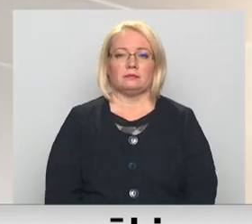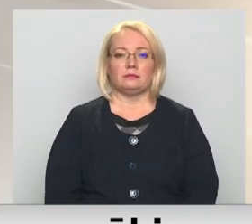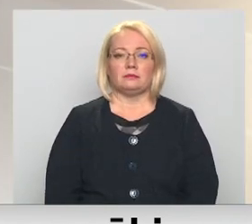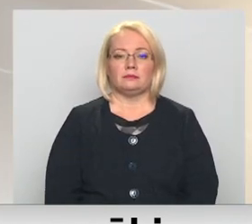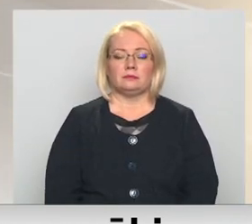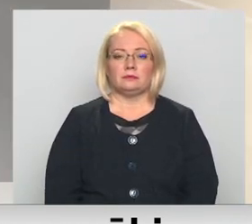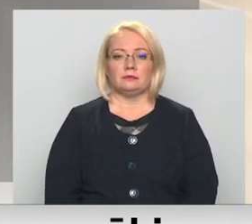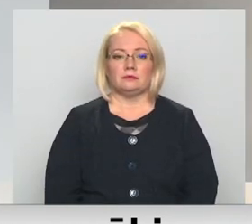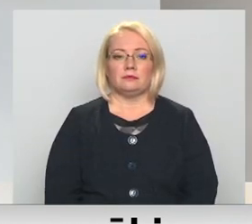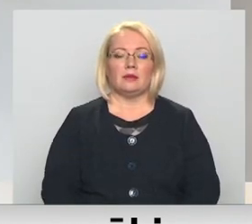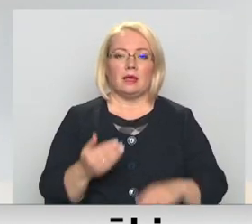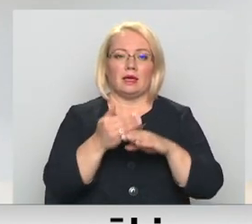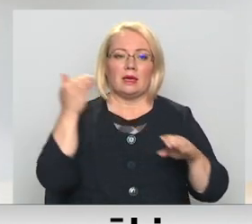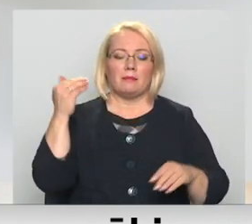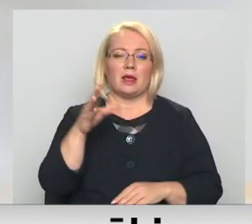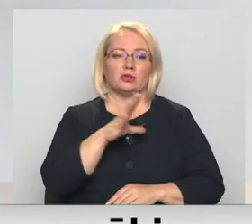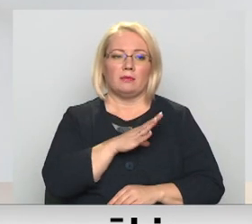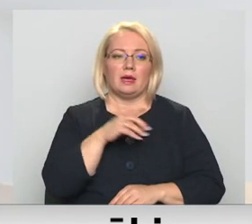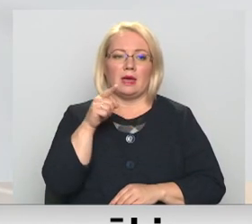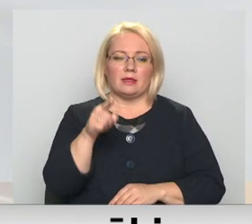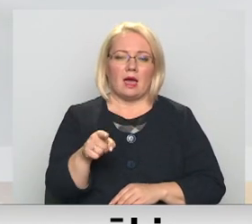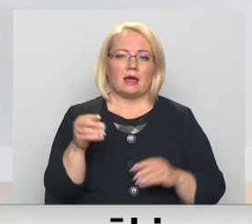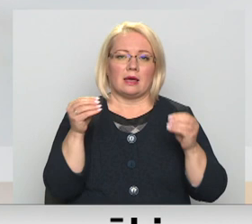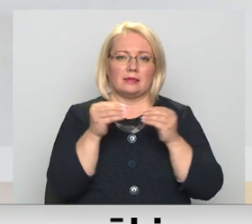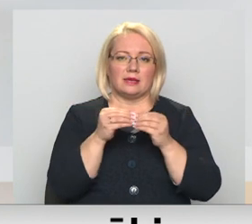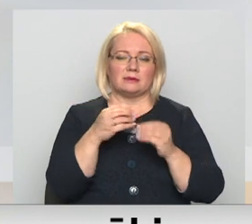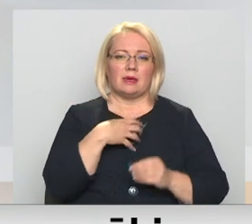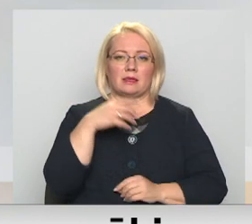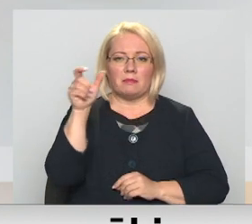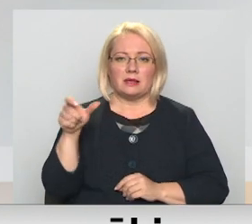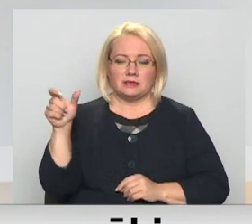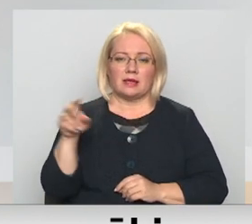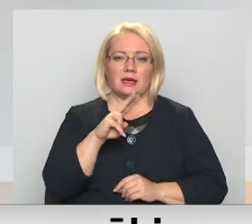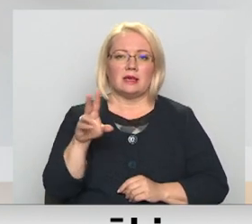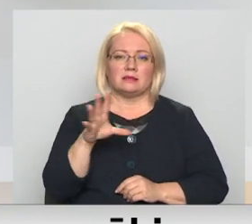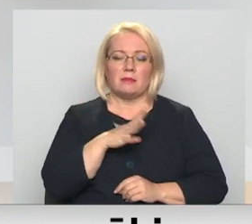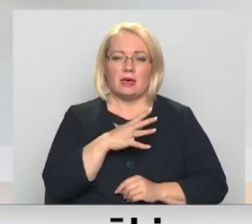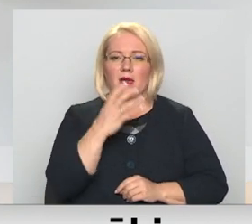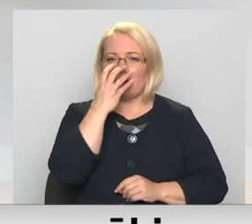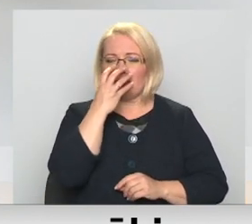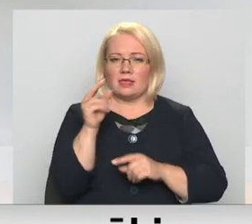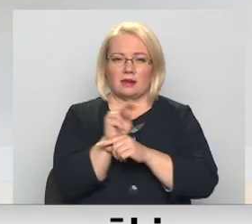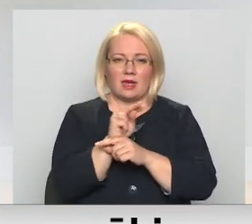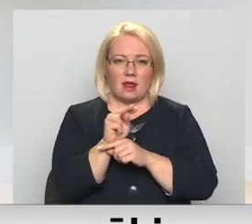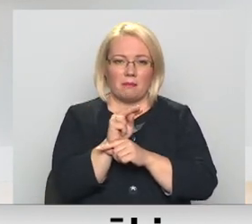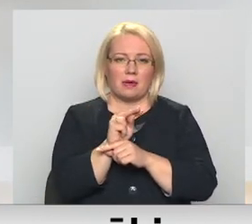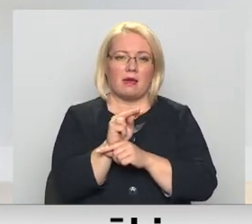Atpriekš bija tā, ka ap desmit pacientiem, kas atradījās intensīvē terapijā,